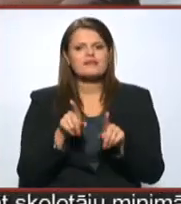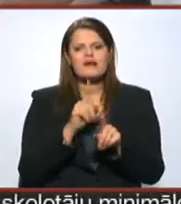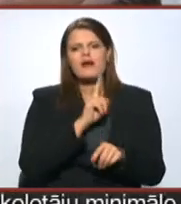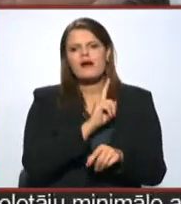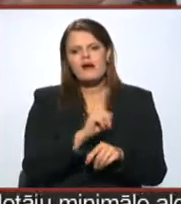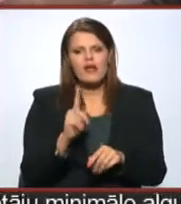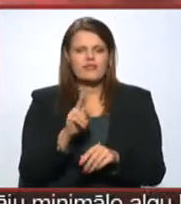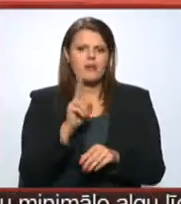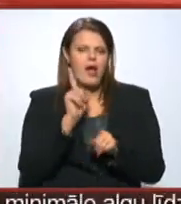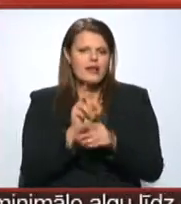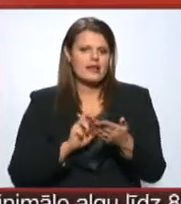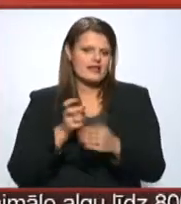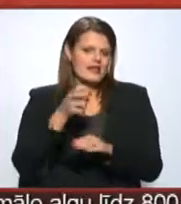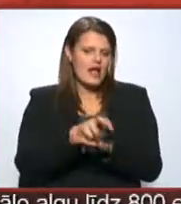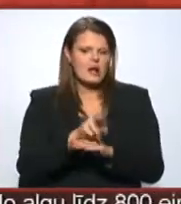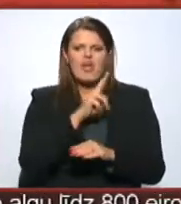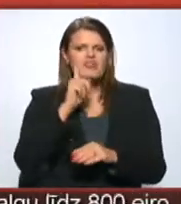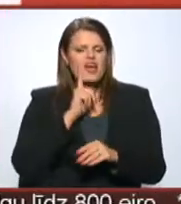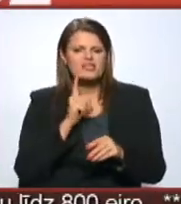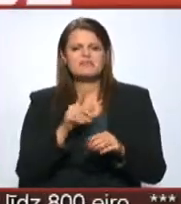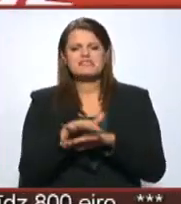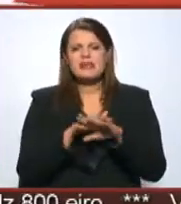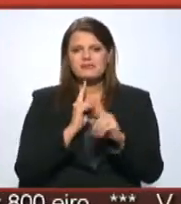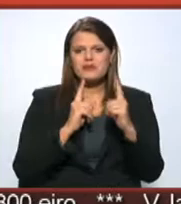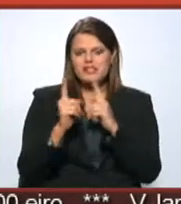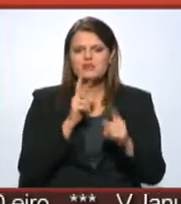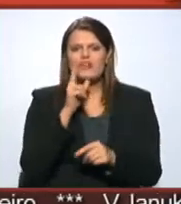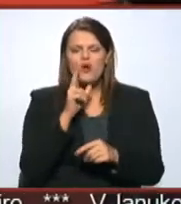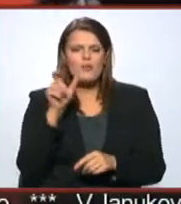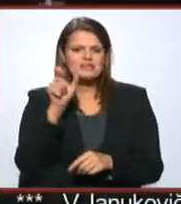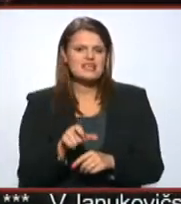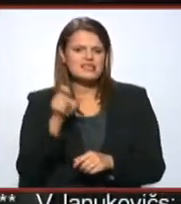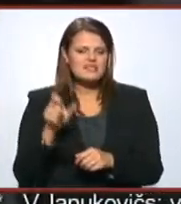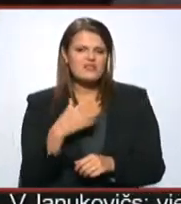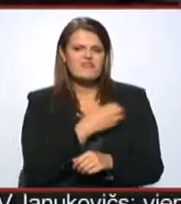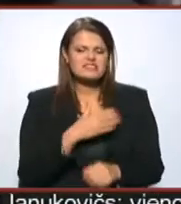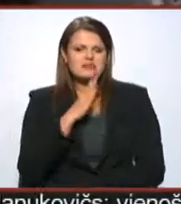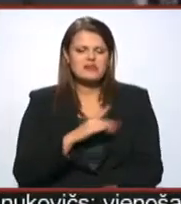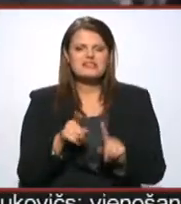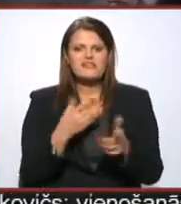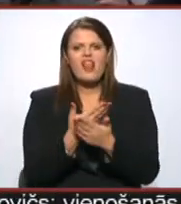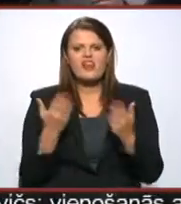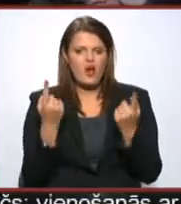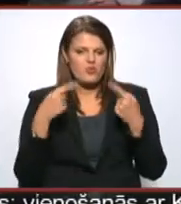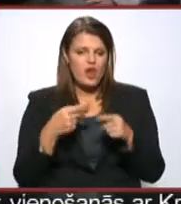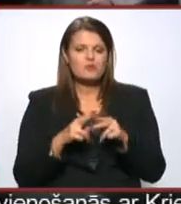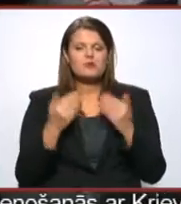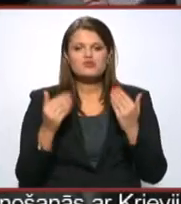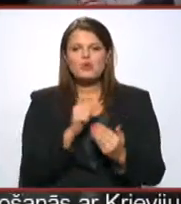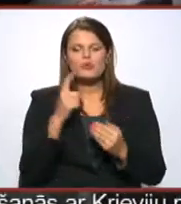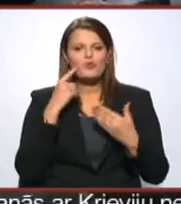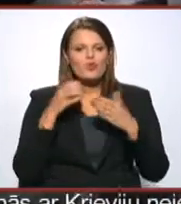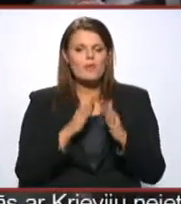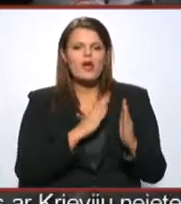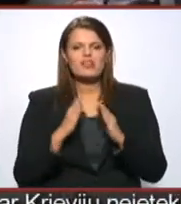ar racīmiem iekāpti. Šķiet, neērtības sabiedriskajā transportā Daugavpils iedzīvotājiem nāksies paciest vēl kādu laiku, jo šobrīd domē